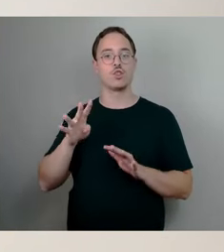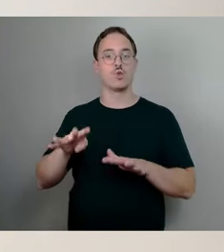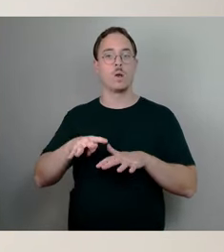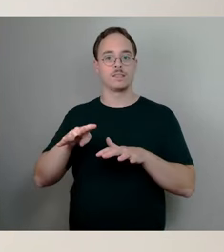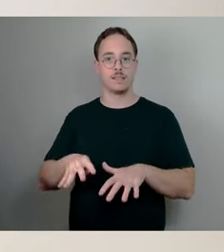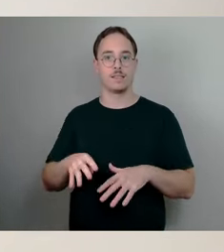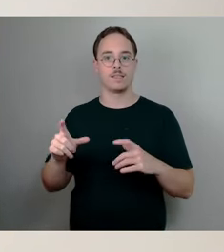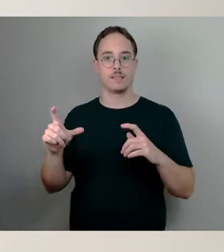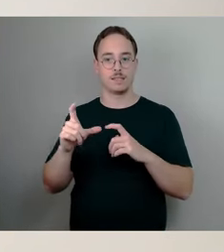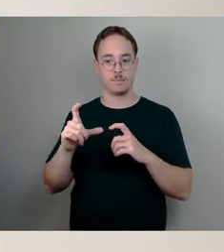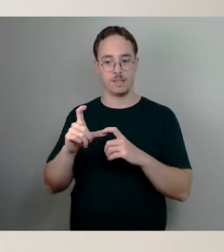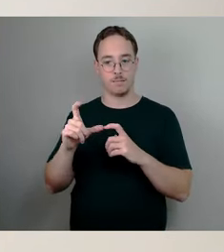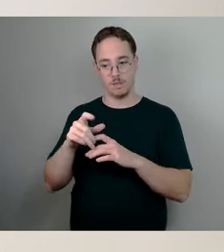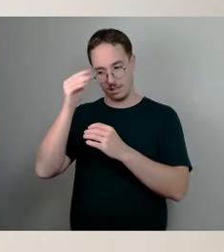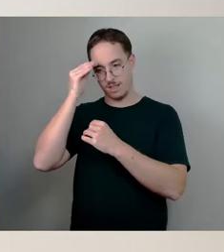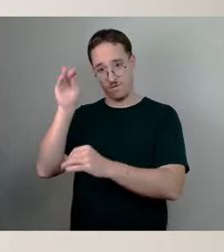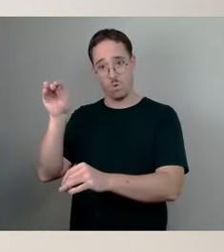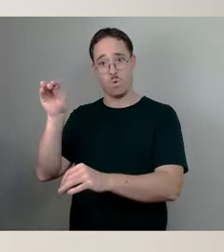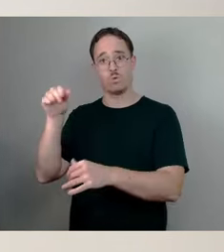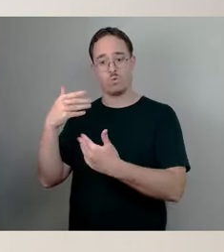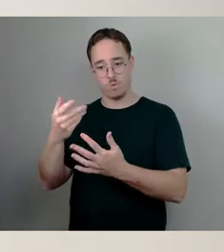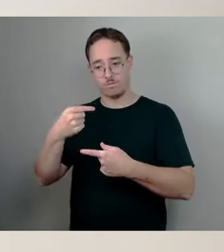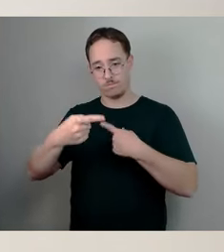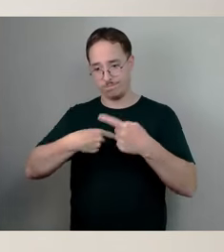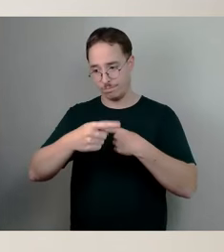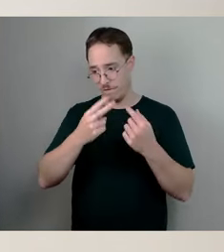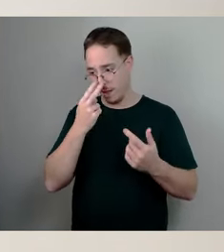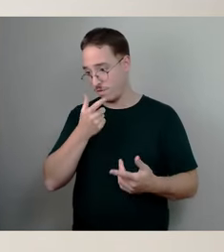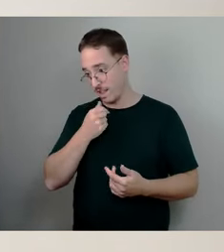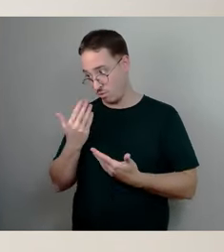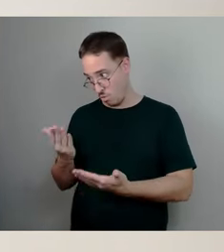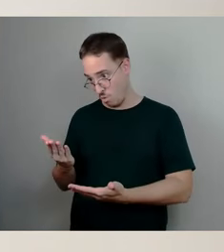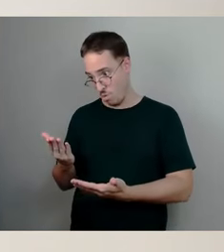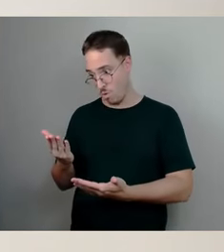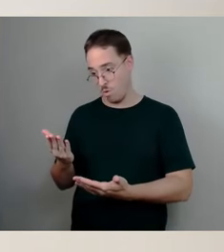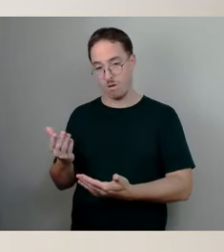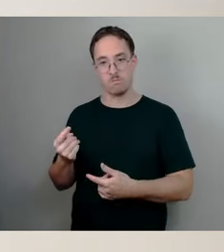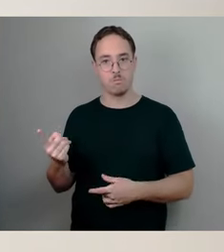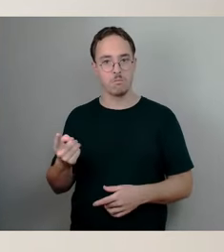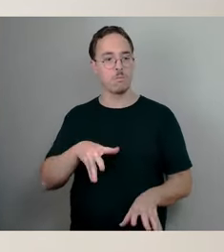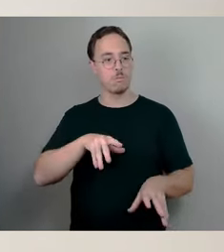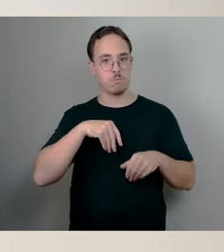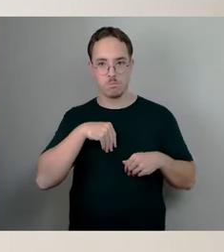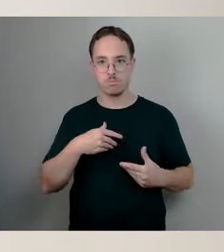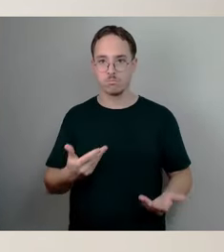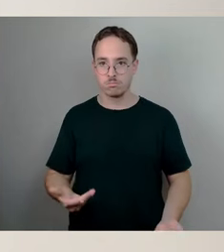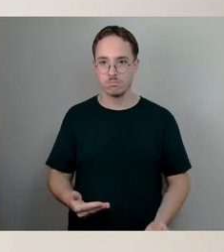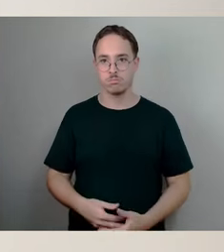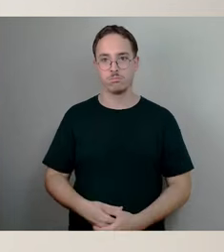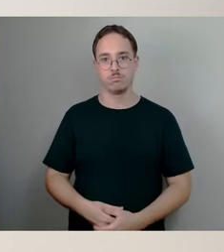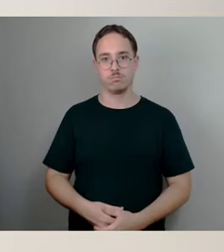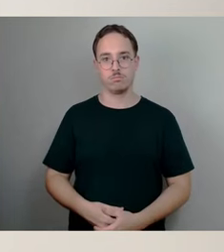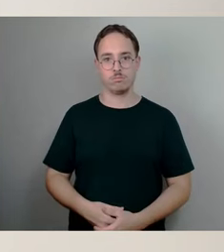keinen Widerspruch. Es gab keinen Widerspruch, dass wir dort diese Gefährdungsanzeigen